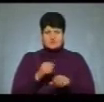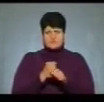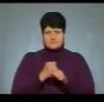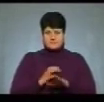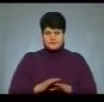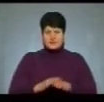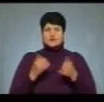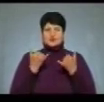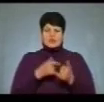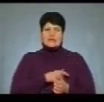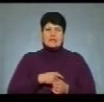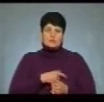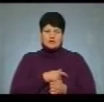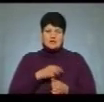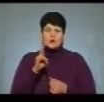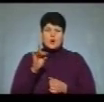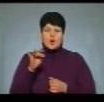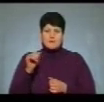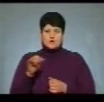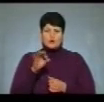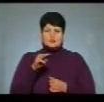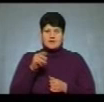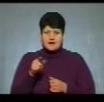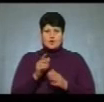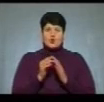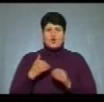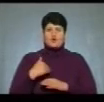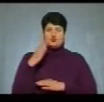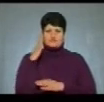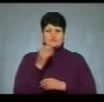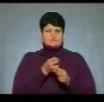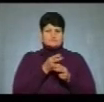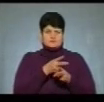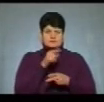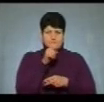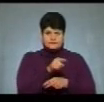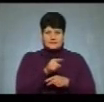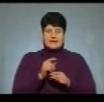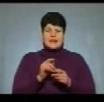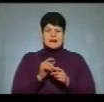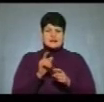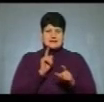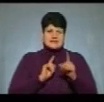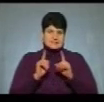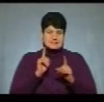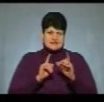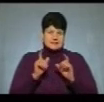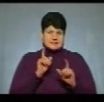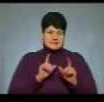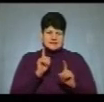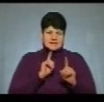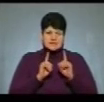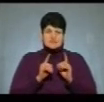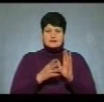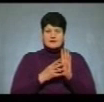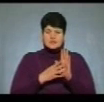Сьогодні депутати Коропецької ОТГ голосували за його зняття на позачерговій сесії. Із 20 депутатів, які були на засіданні,